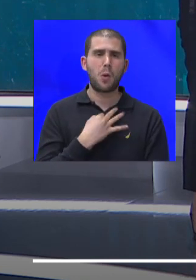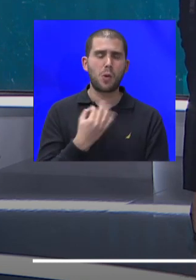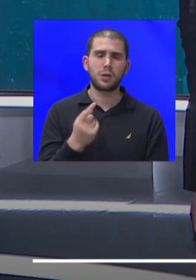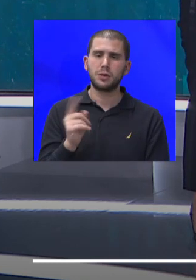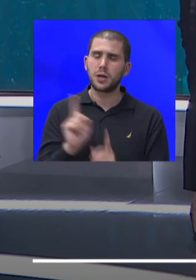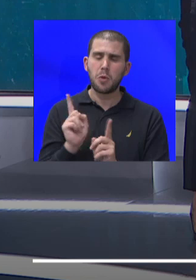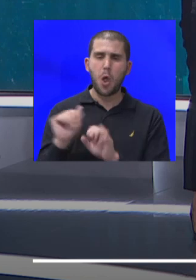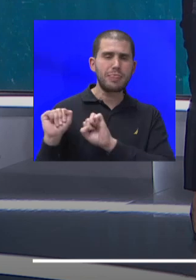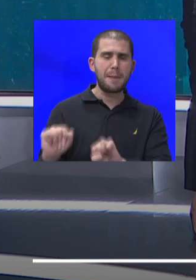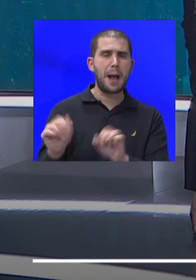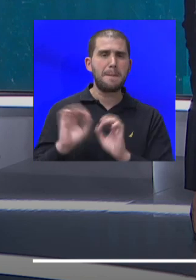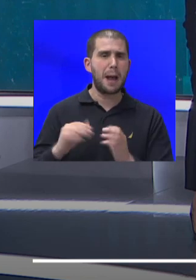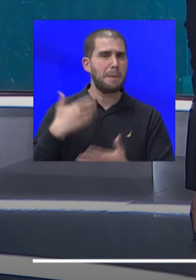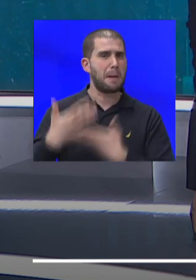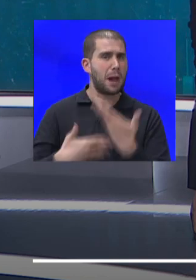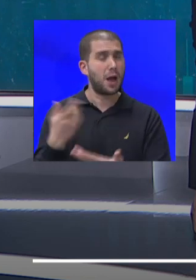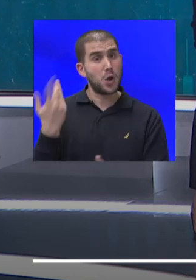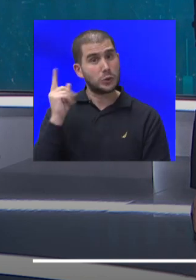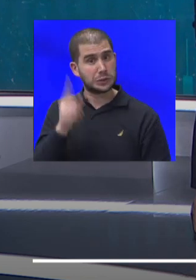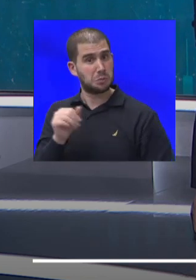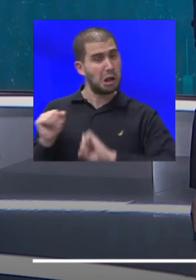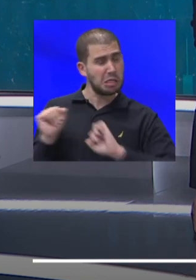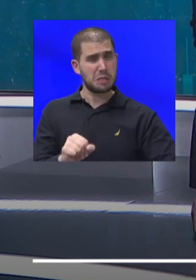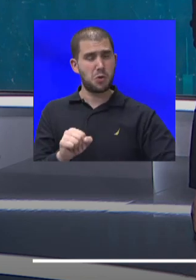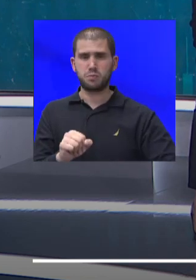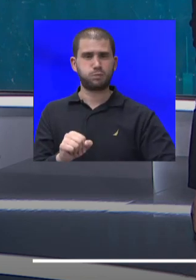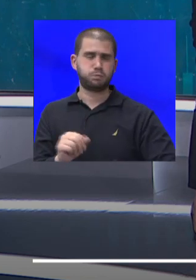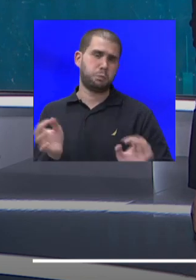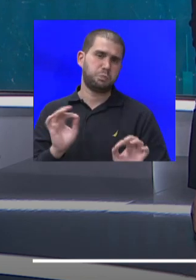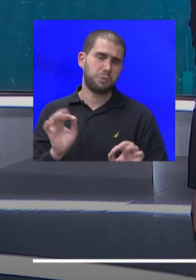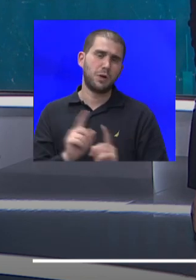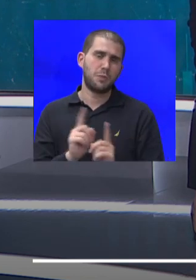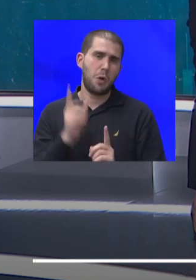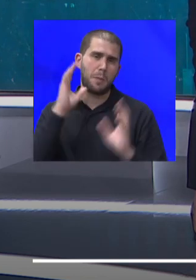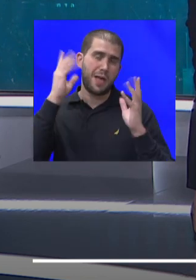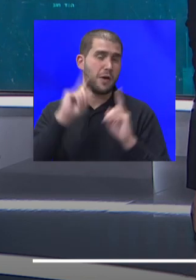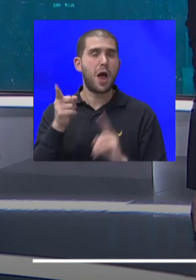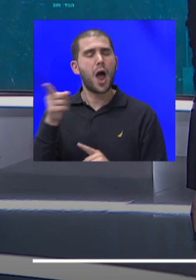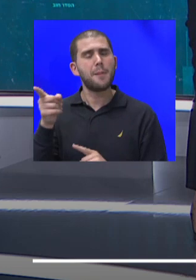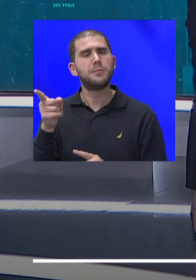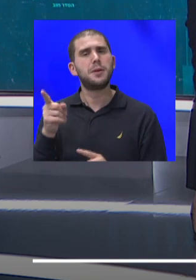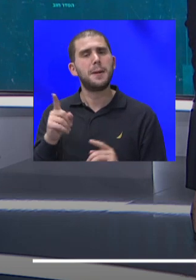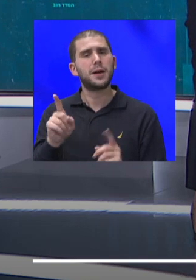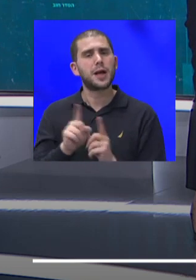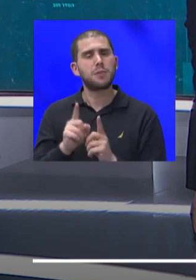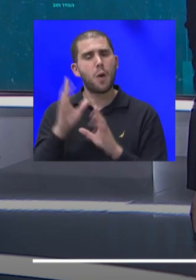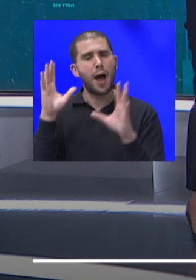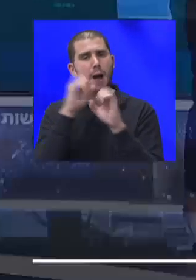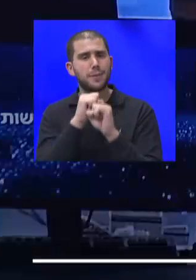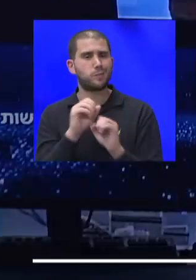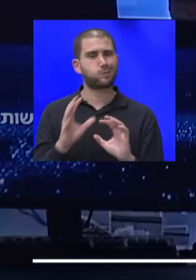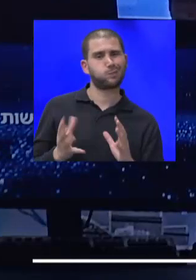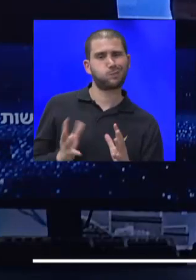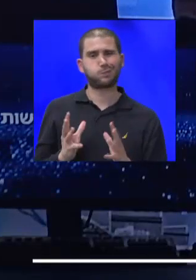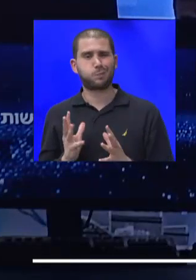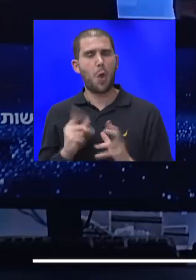כי ביכול הם היו אמורים לתמוך בו בפה מלא, זה אמור להורד את נתוני התחלואה, הם גם הביאים עמדות די סקפטיות לגבי אפשרות היעילות